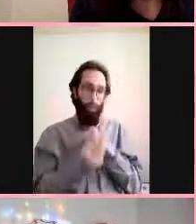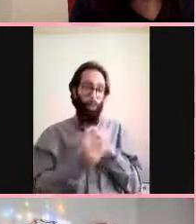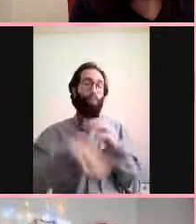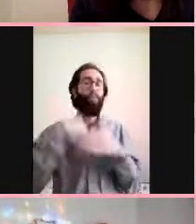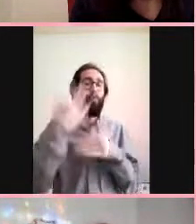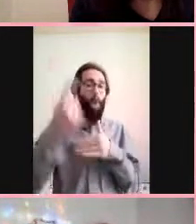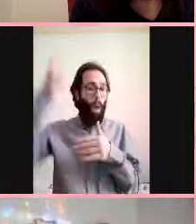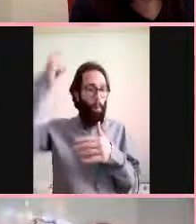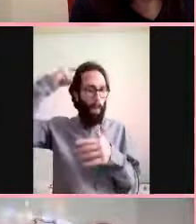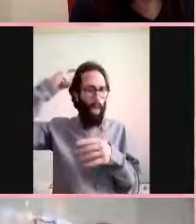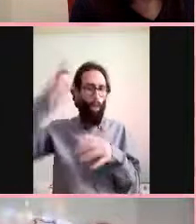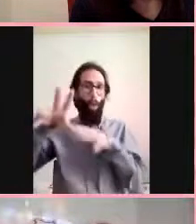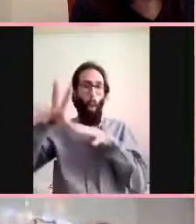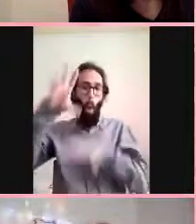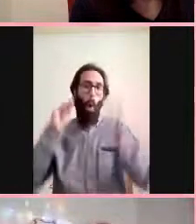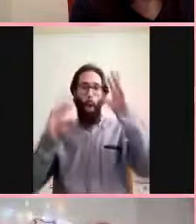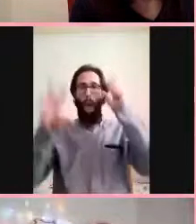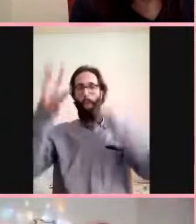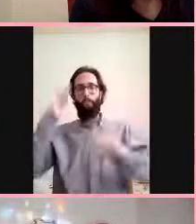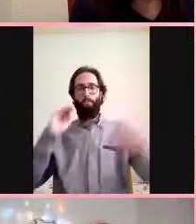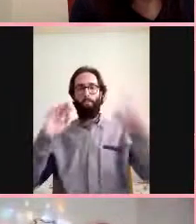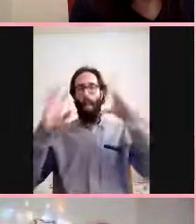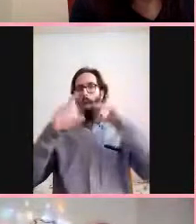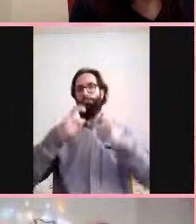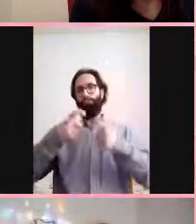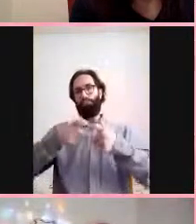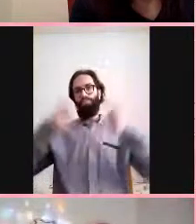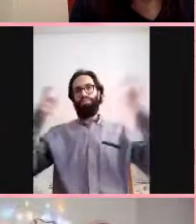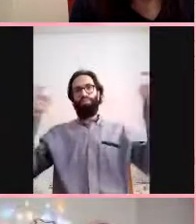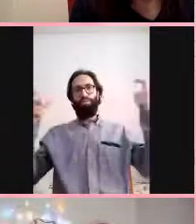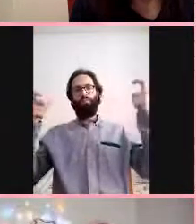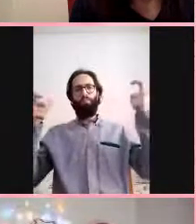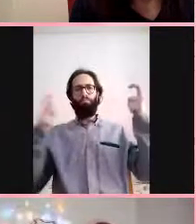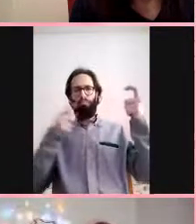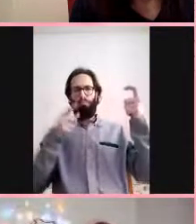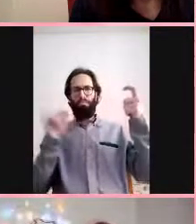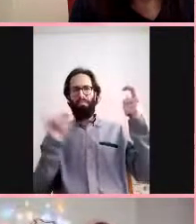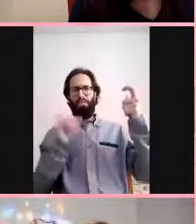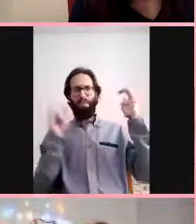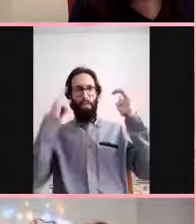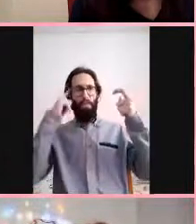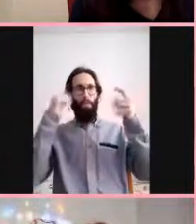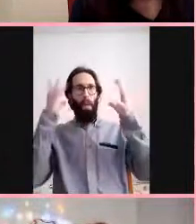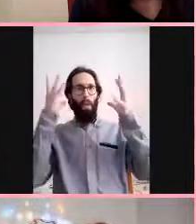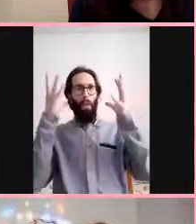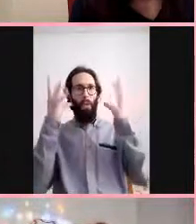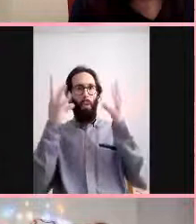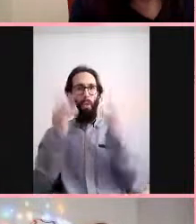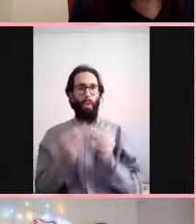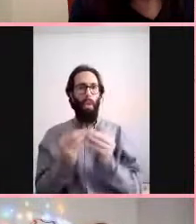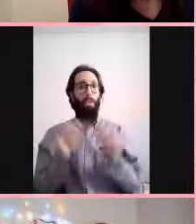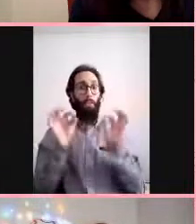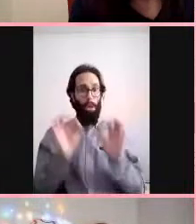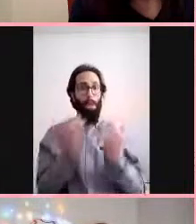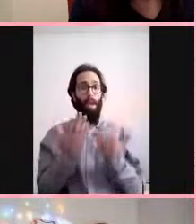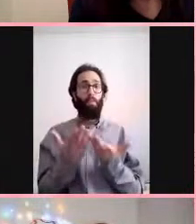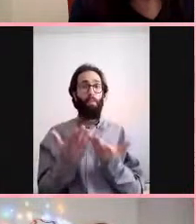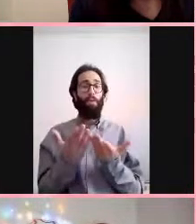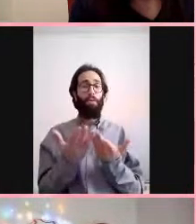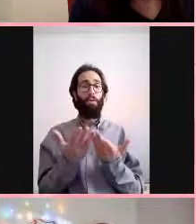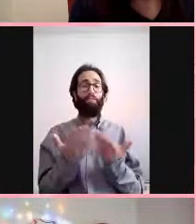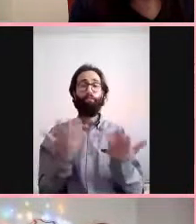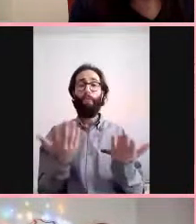Ya işte öğrenme gibi çalışmalar yapılmadı daha IQ'da yapılmadı ama beyne kalıcı